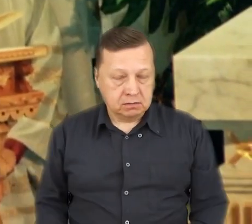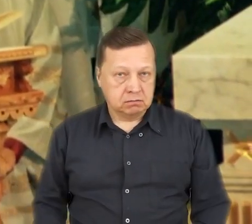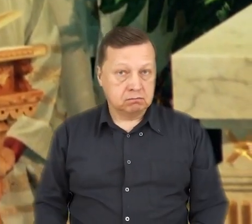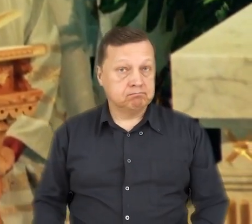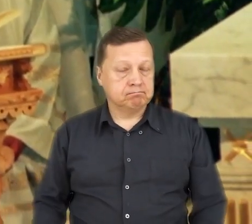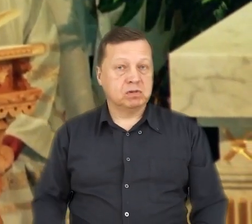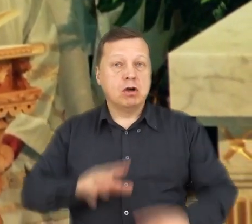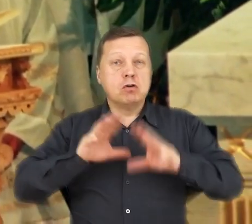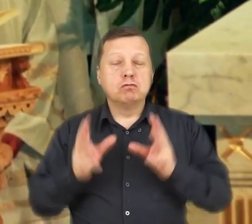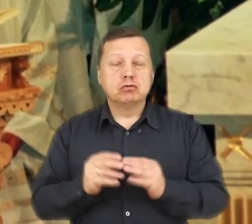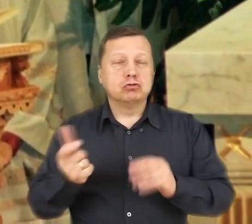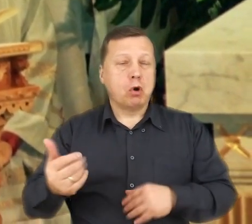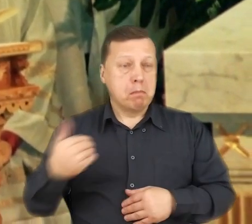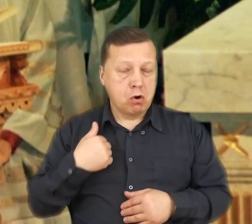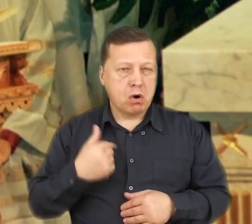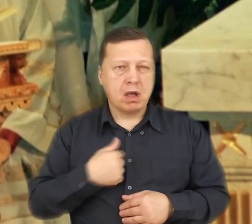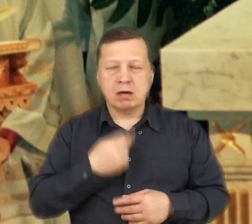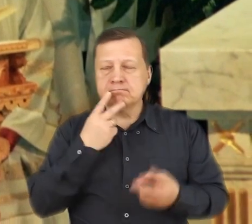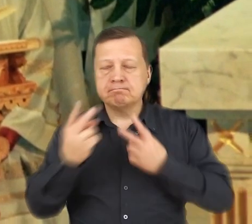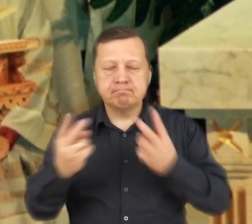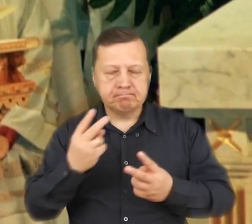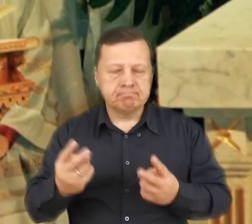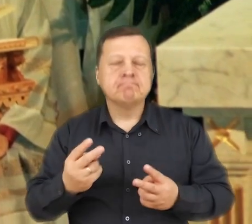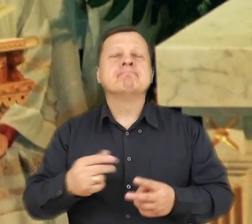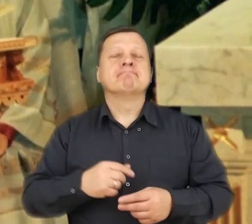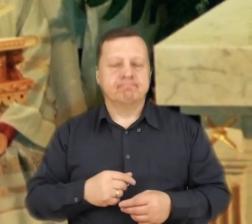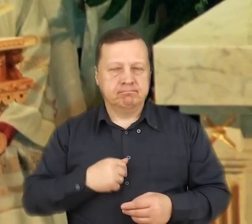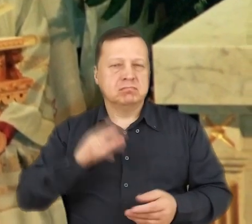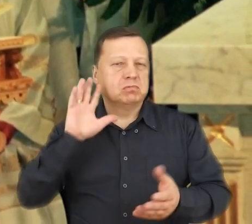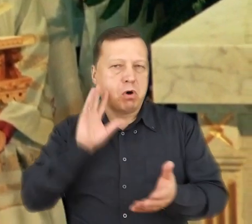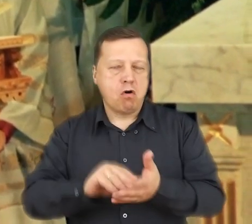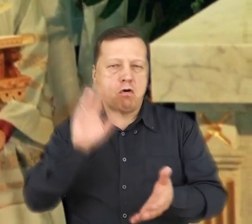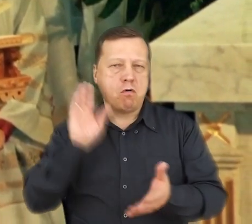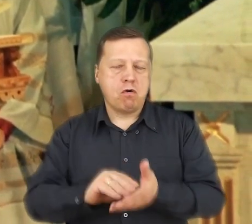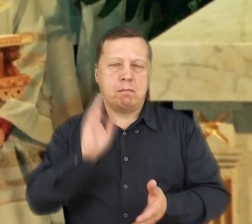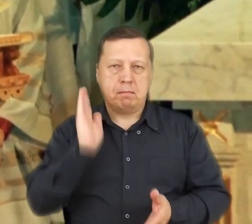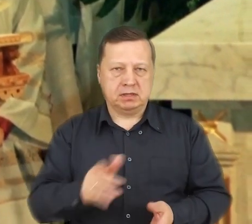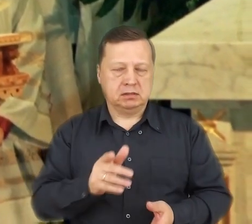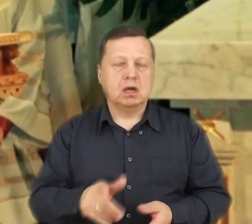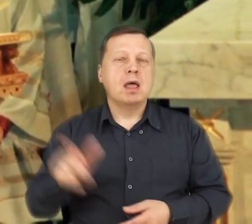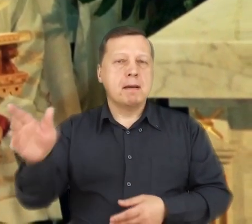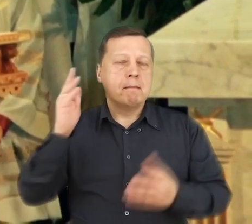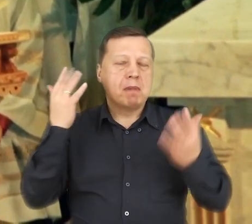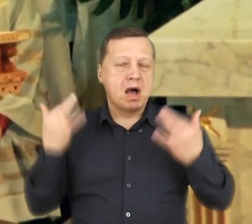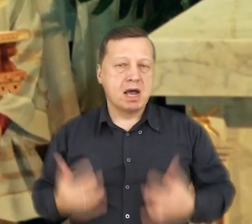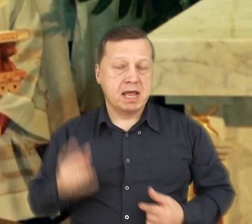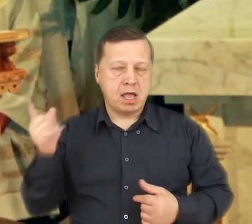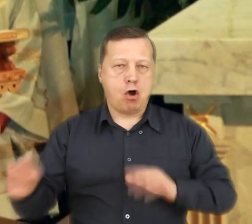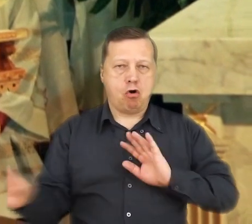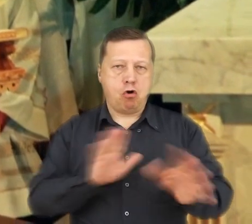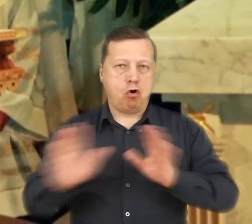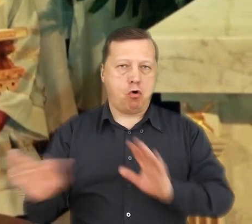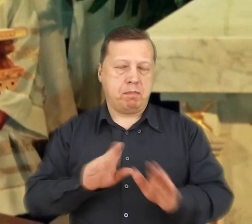We wszystkim, co się wydarzyło, zobaczyłem i stale będę powtarzał szczególną matczyną